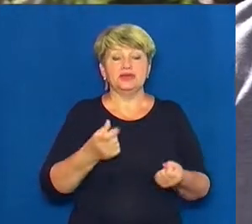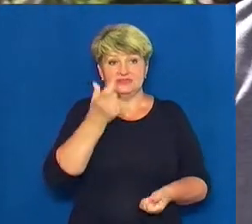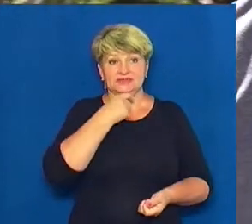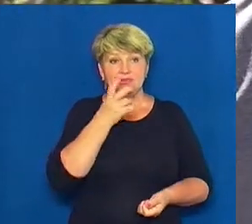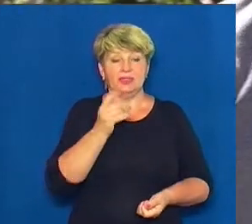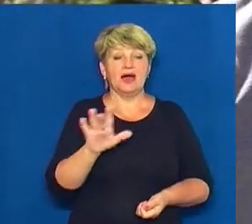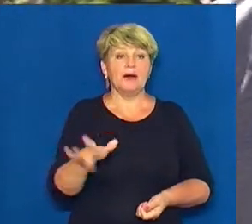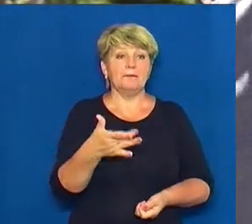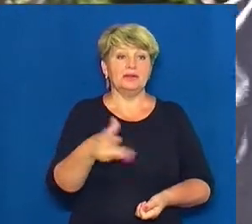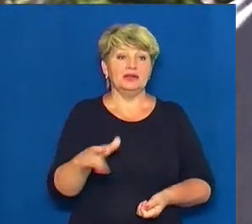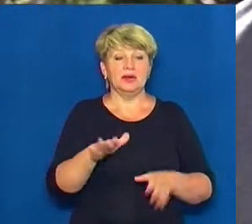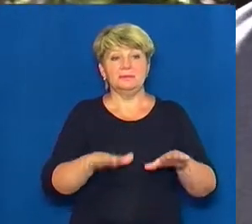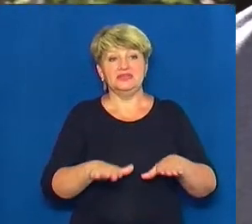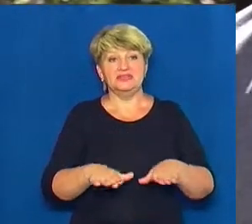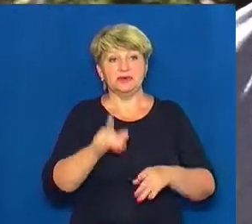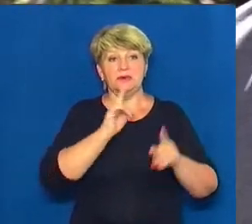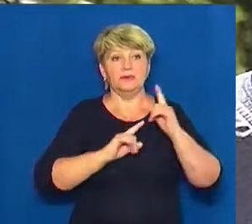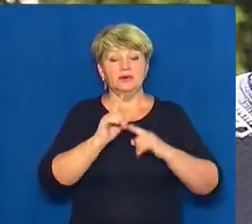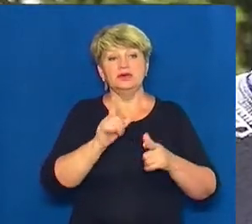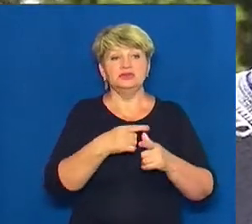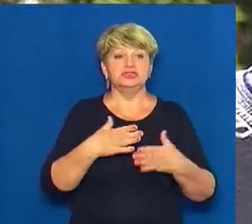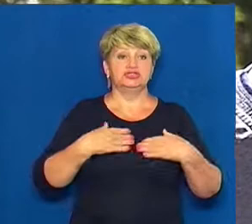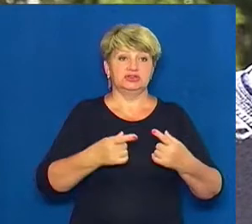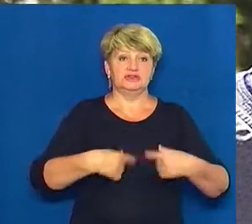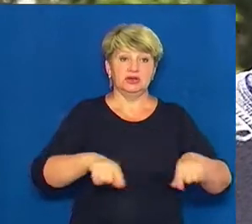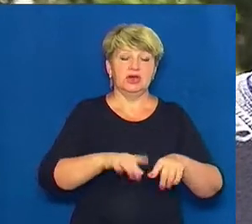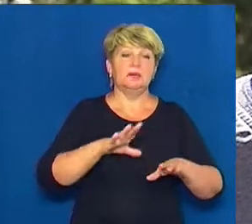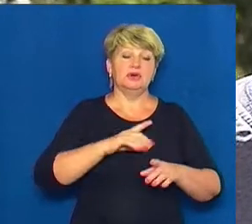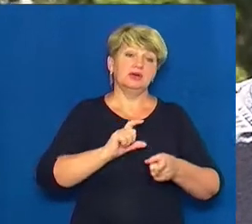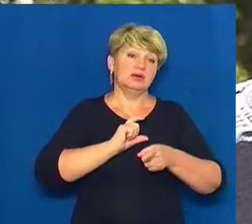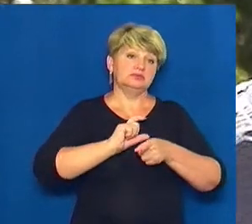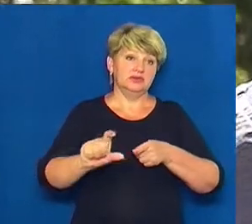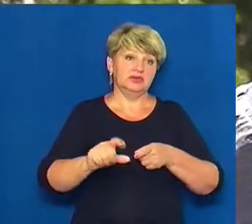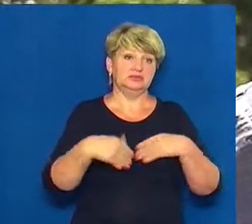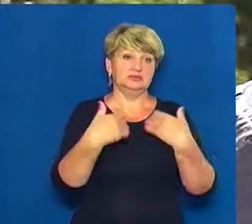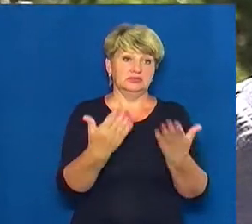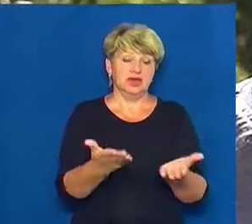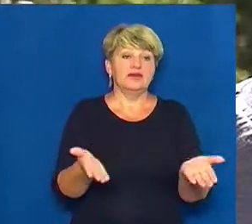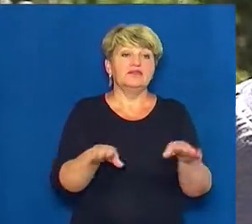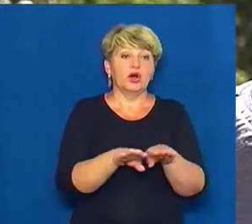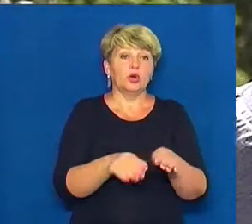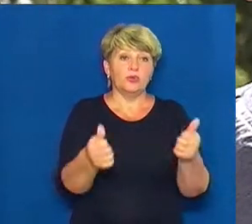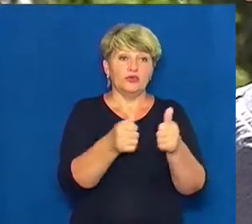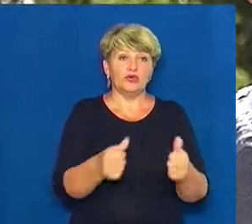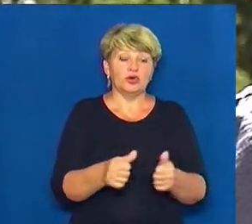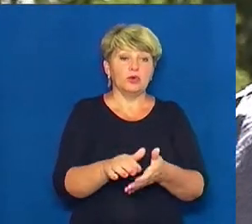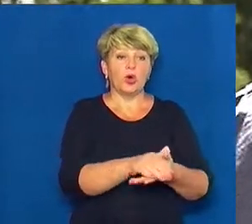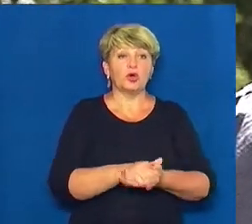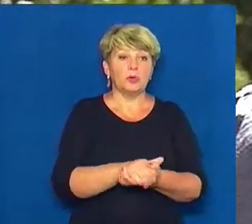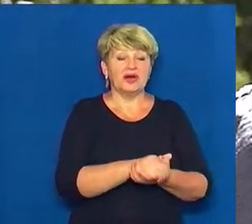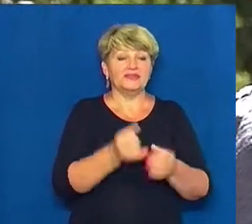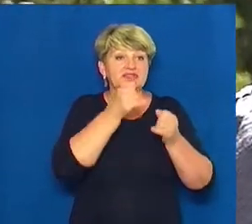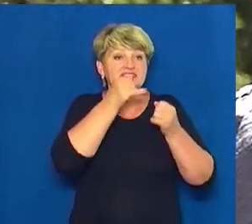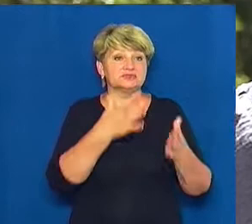міської ради чи відділу нашого. Була надана відповідь, що в такому форматі громада не зможе його